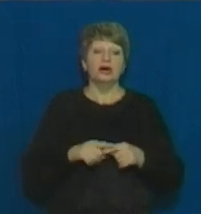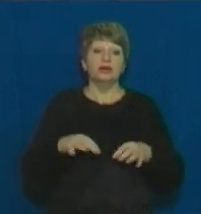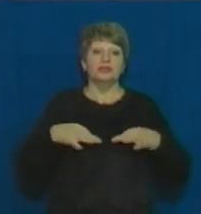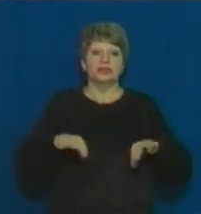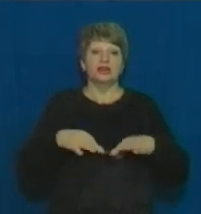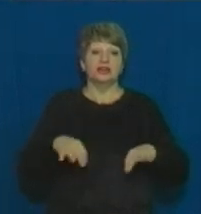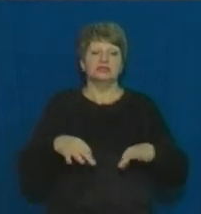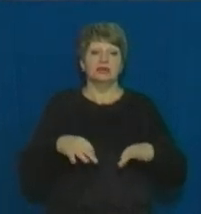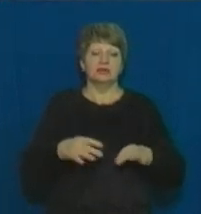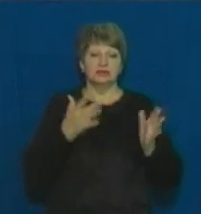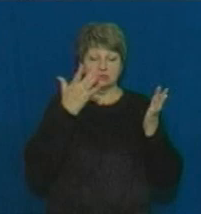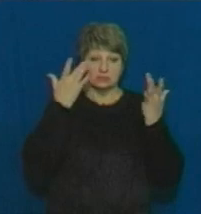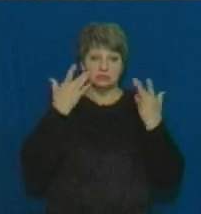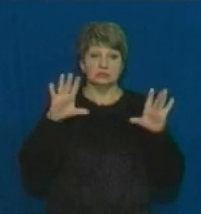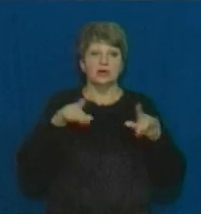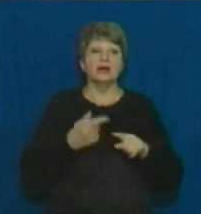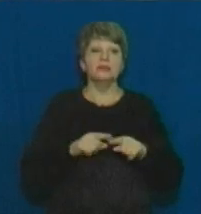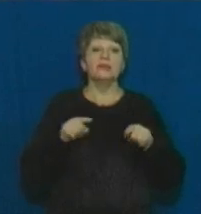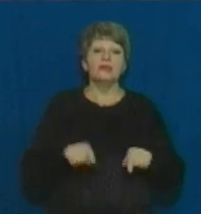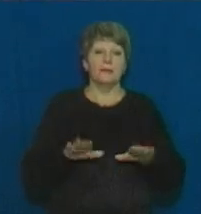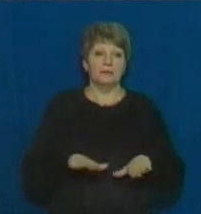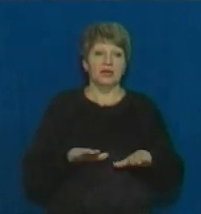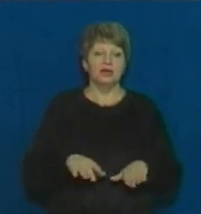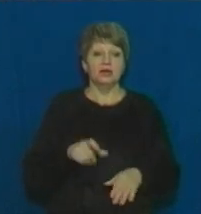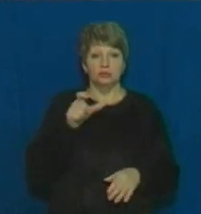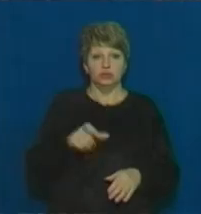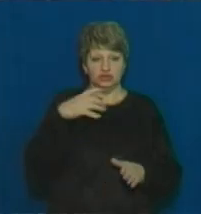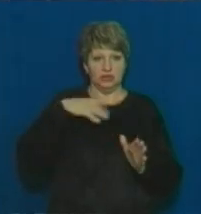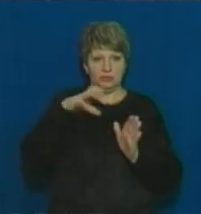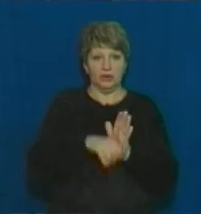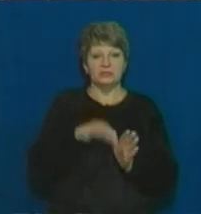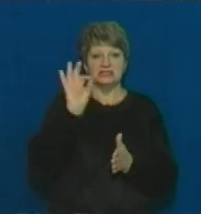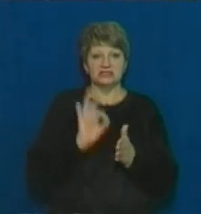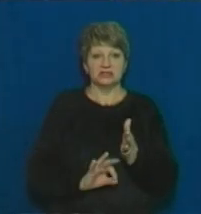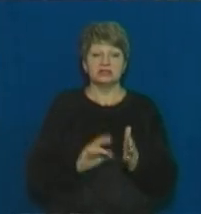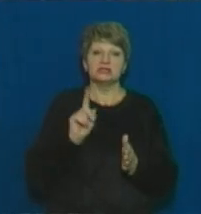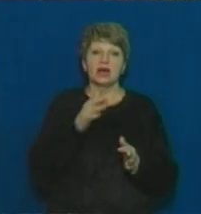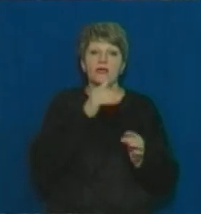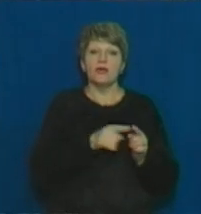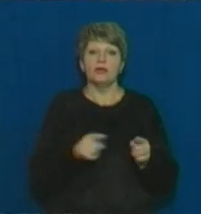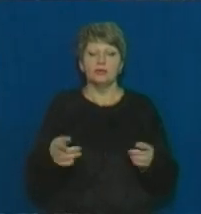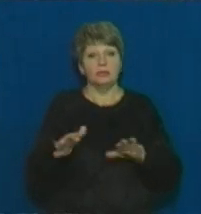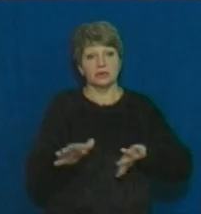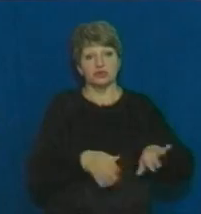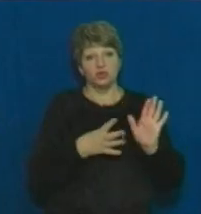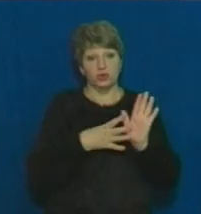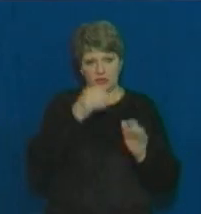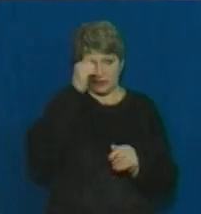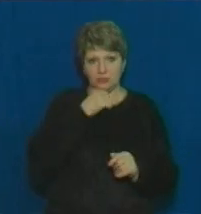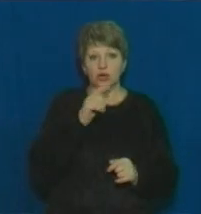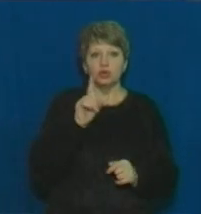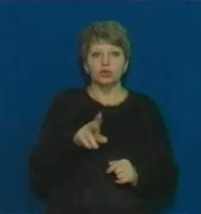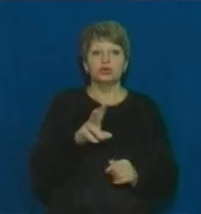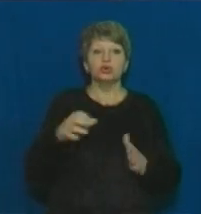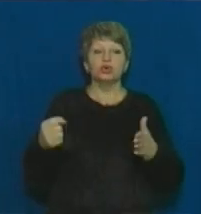Дорожня транспортна прогода сталася на цьому місці. Чоловік загинув одразу. З того часу минуло 9 місяців. Той, хто збив Миколу